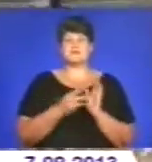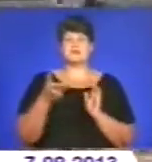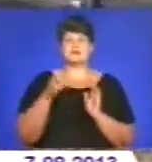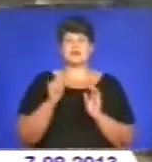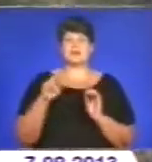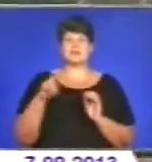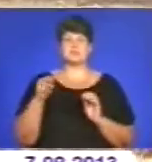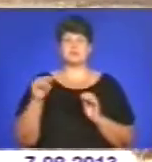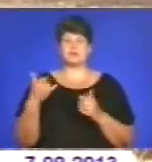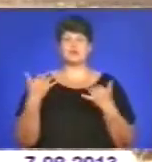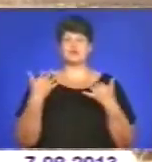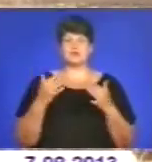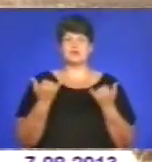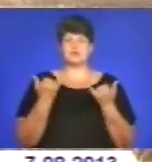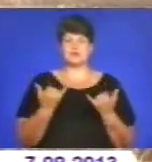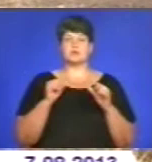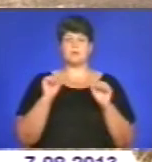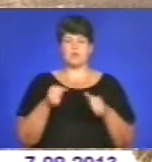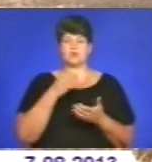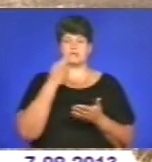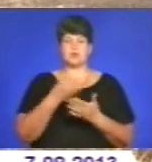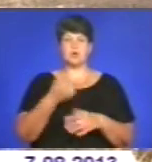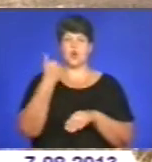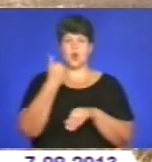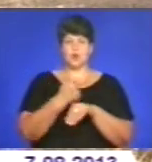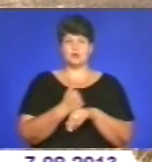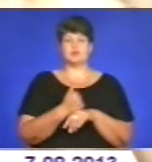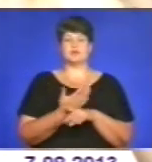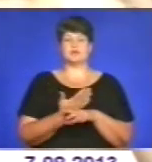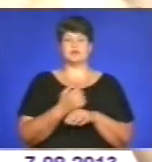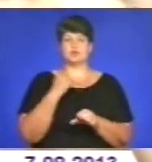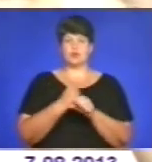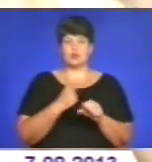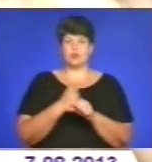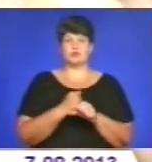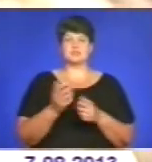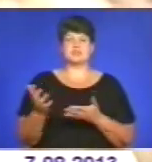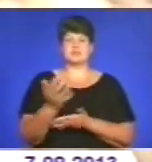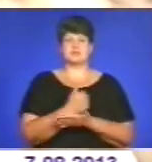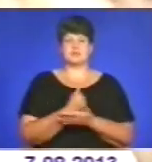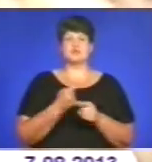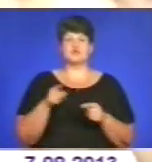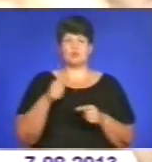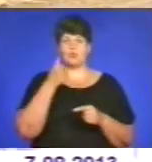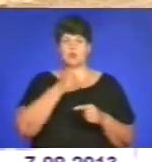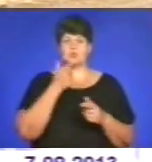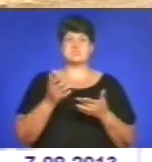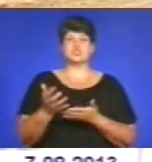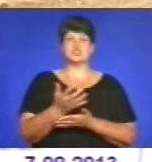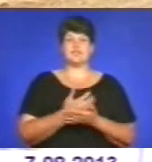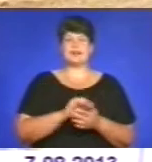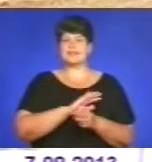ячменю. Сьогодні, можна сказати, головний фронт робіт на жнивах. Цьогорічні жнива, вони є